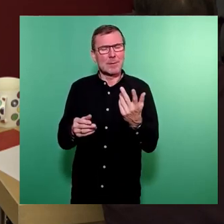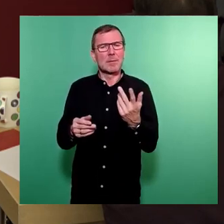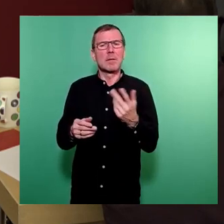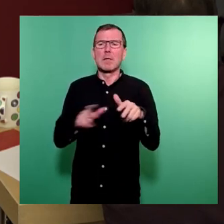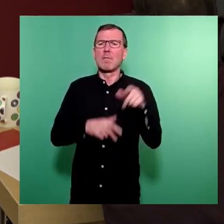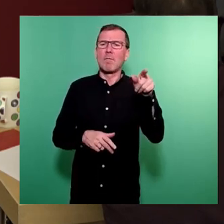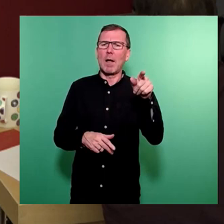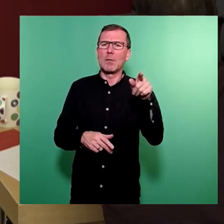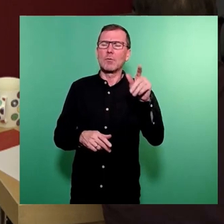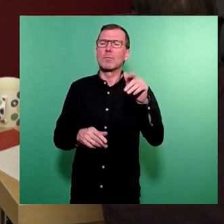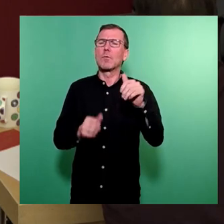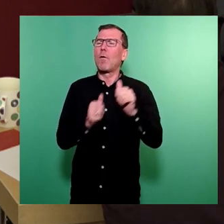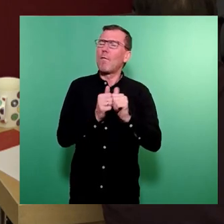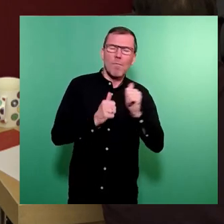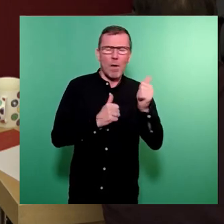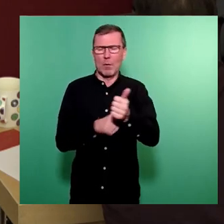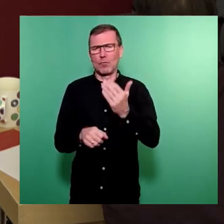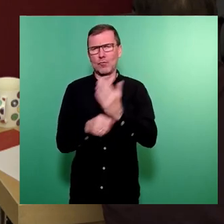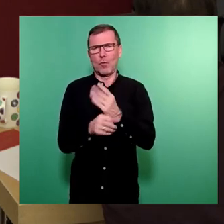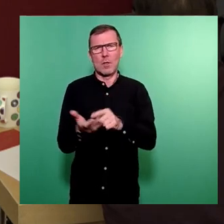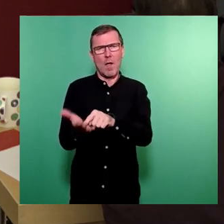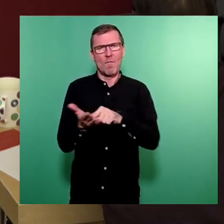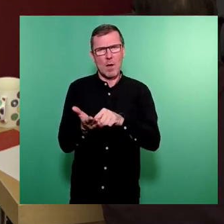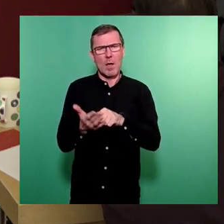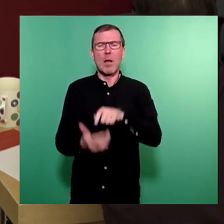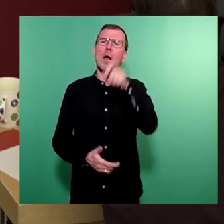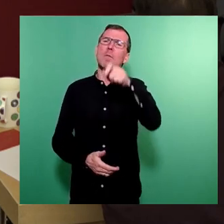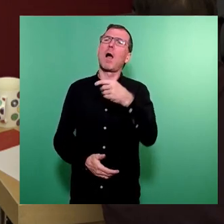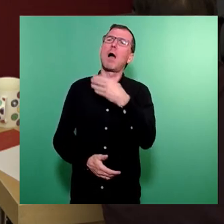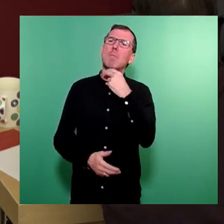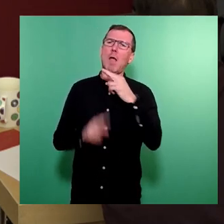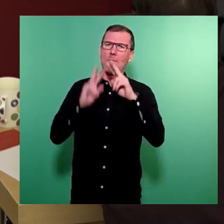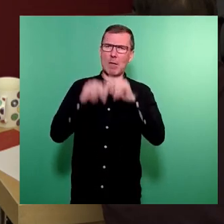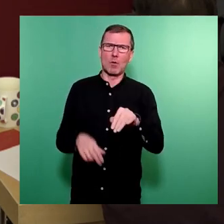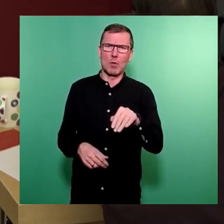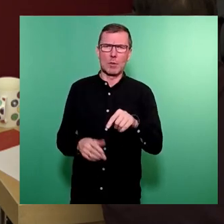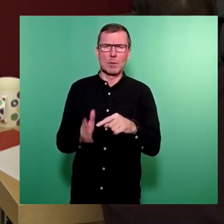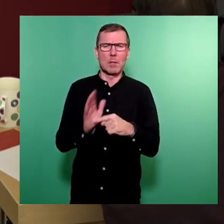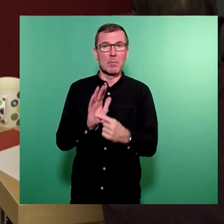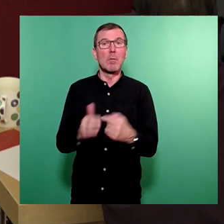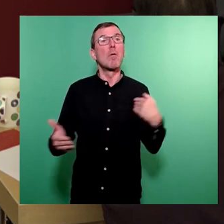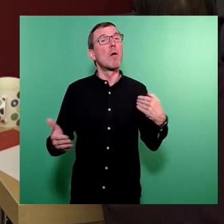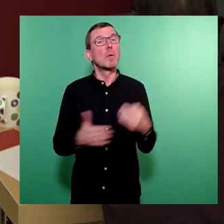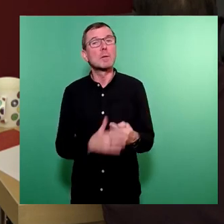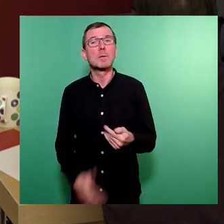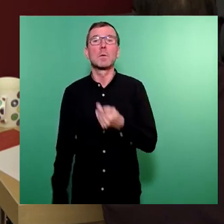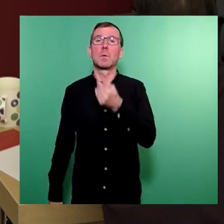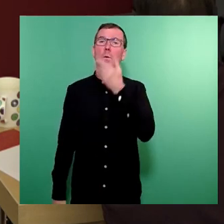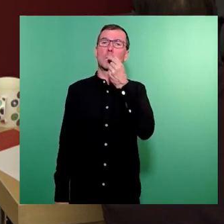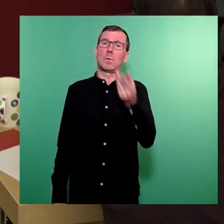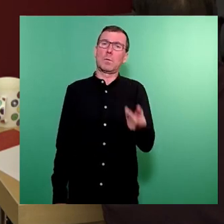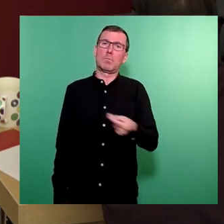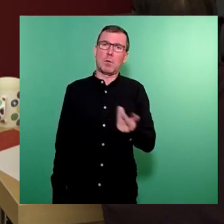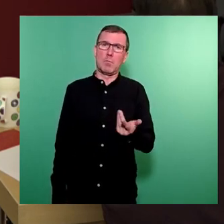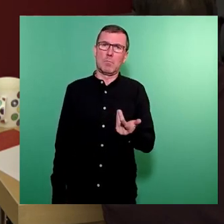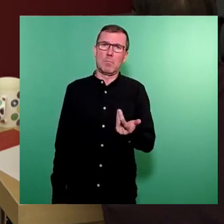sehr zeitnah eine Vorlage mit einer Personalbedarfsanalyse angekündigt. Diese liegt uns leider bis heute nicht vor. Und